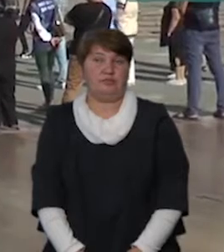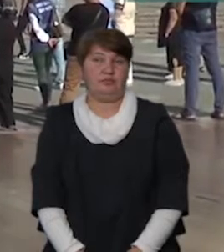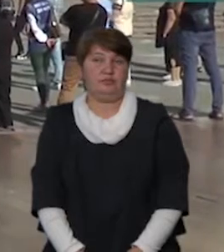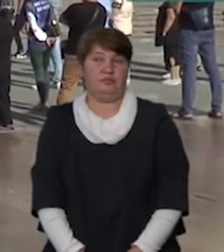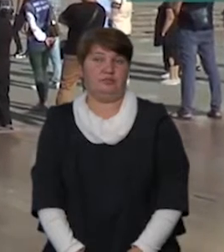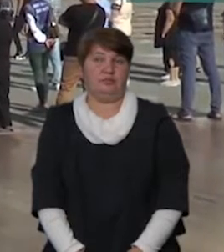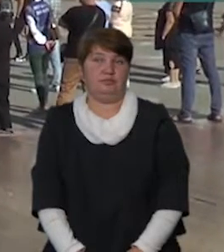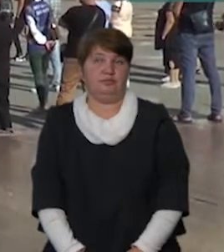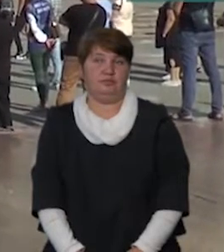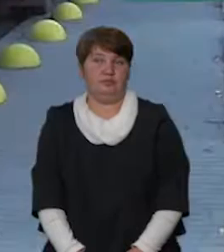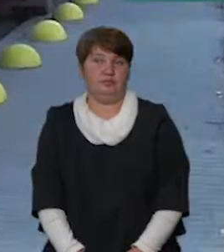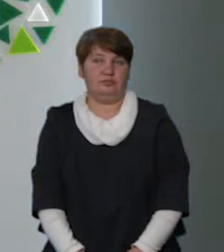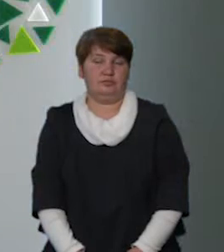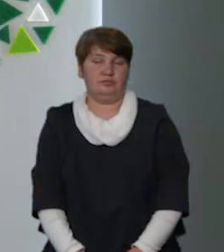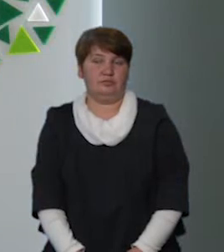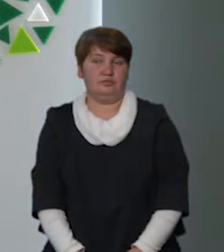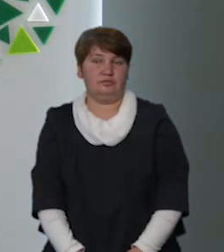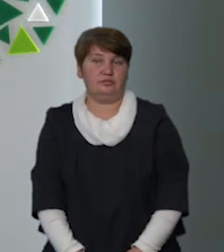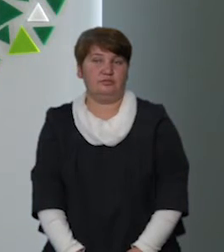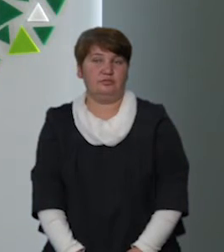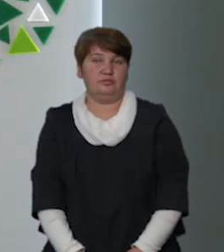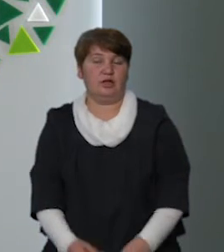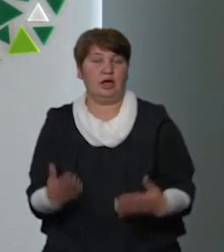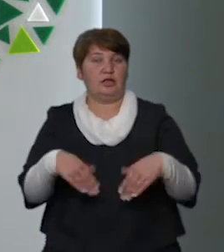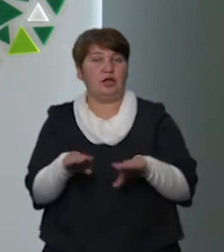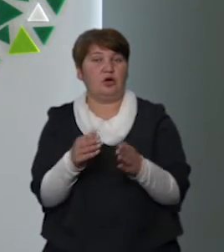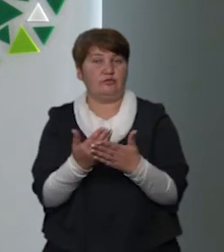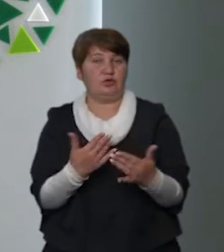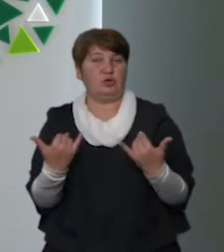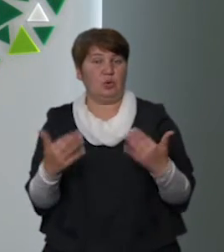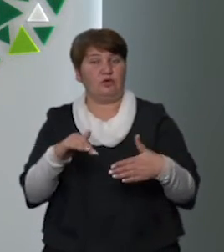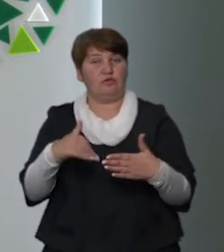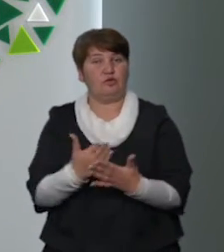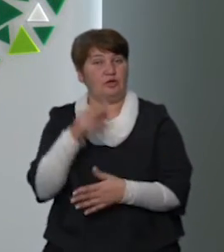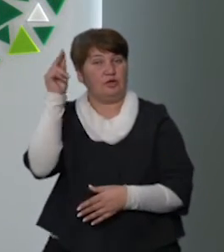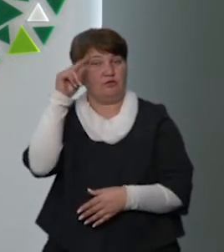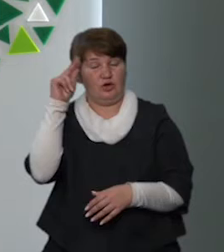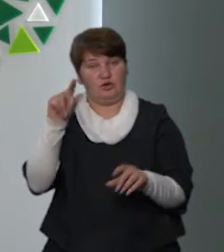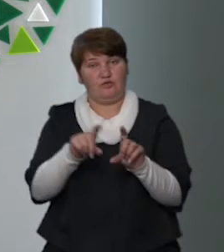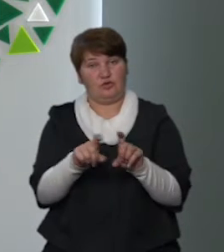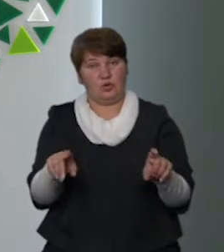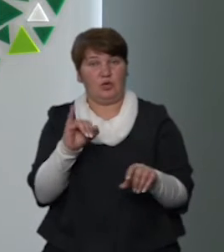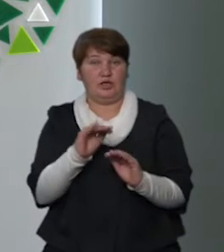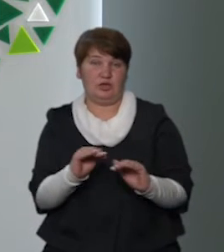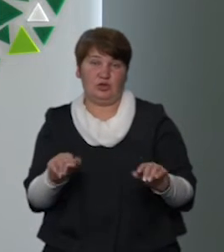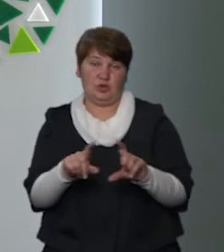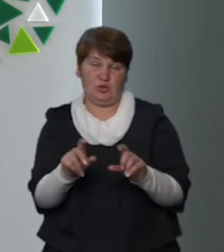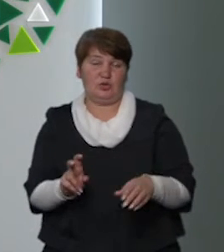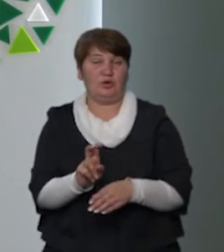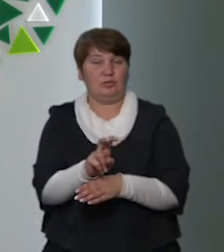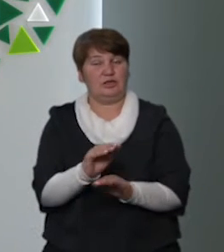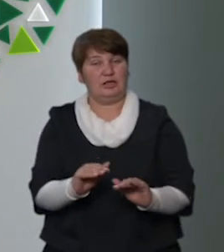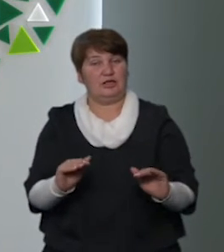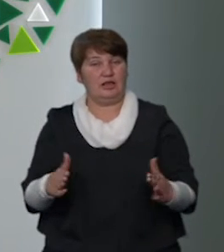Івано-Франківськ. Також відсьогодні відновили навчання у школах та до садочків пішли діти.